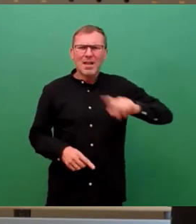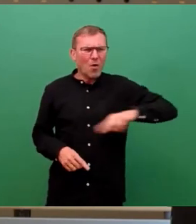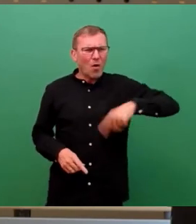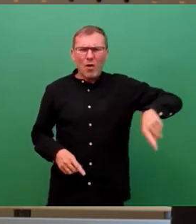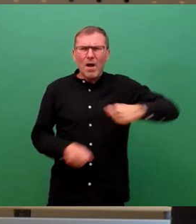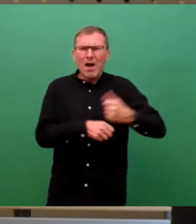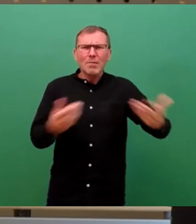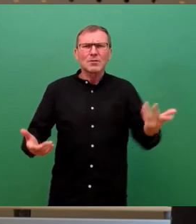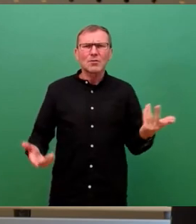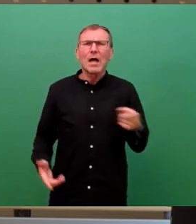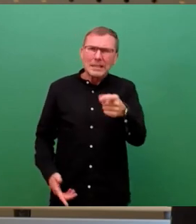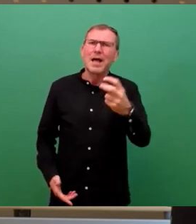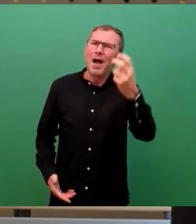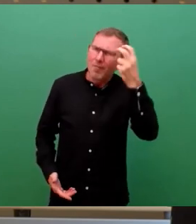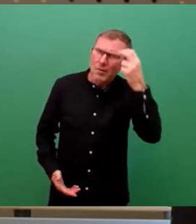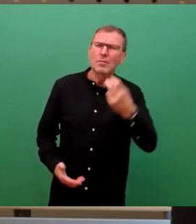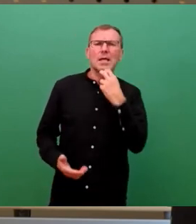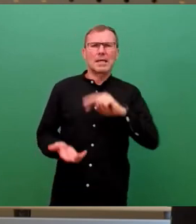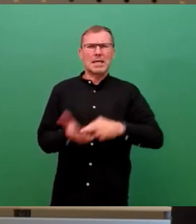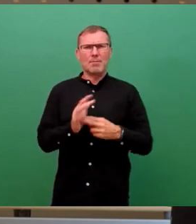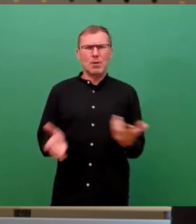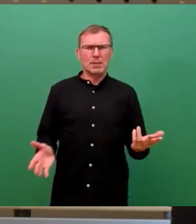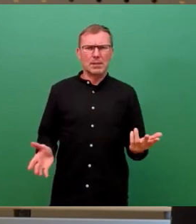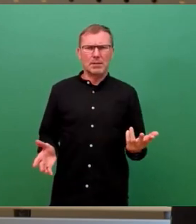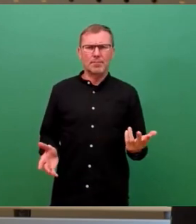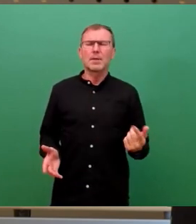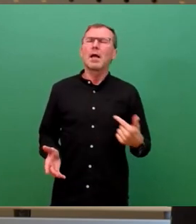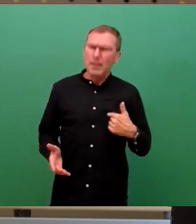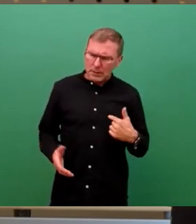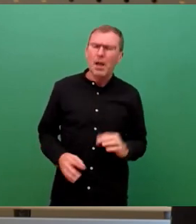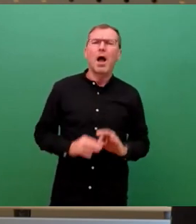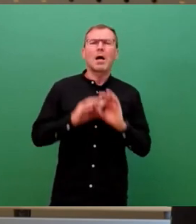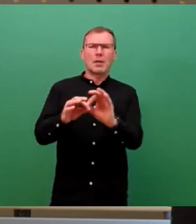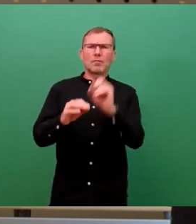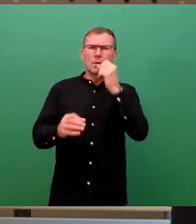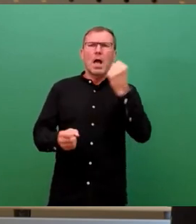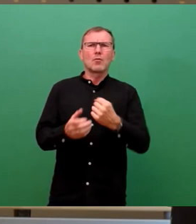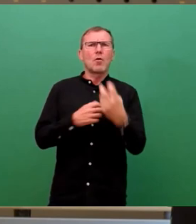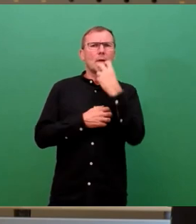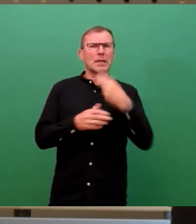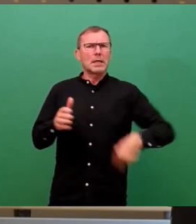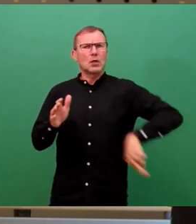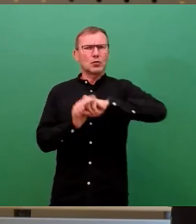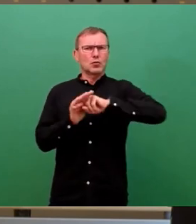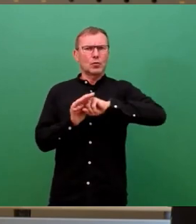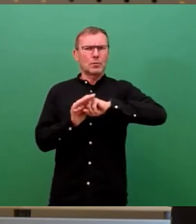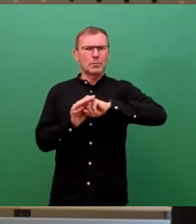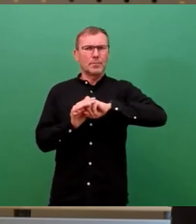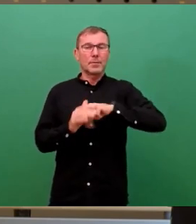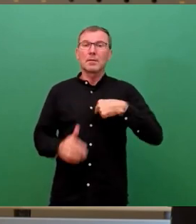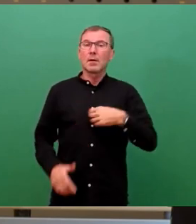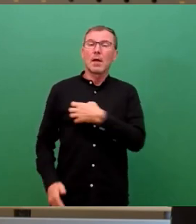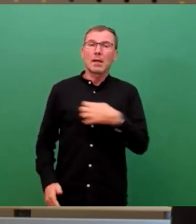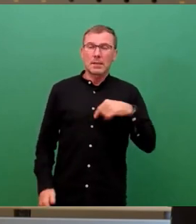Das wäre eine vernünftige Energiepolitik. Ich bin da sehr dafür, meine Damen und Herren. Dass wir in Dresden